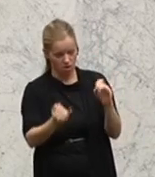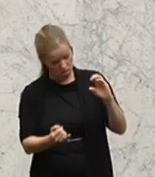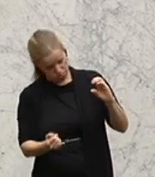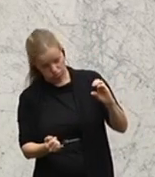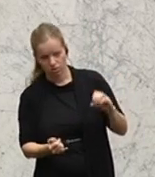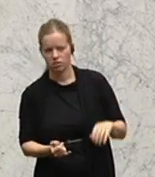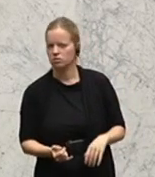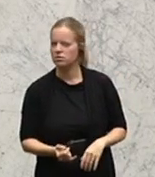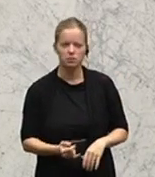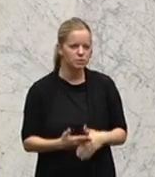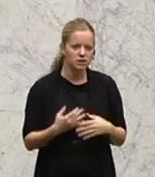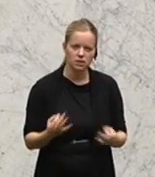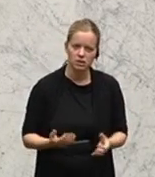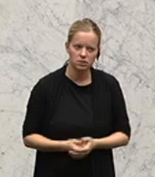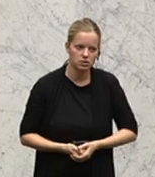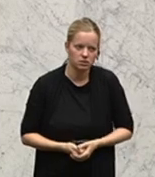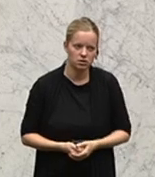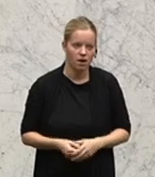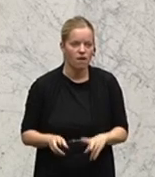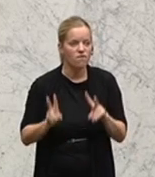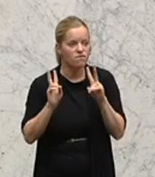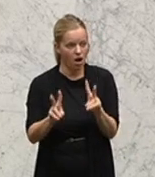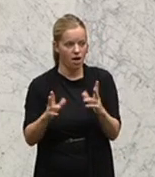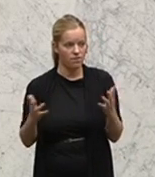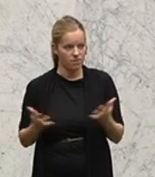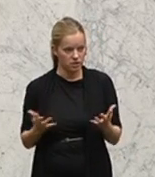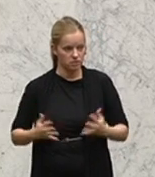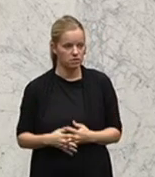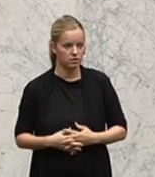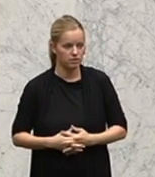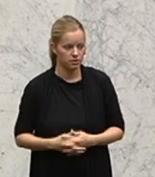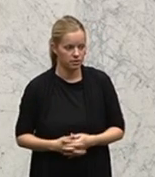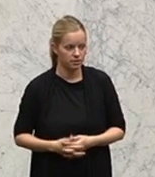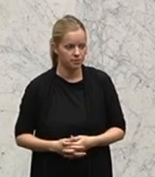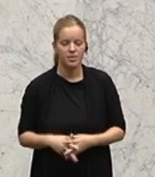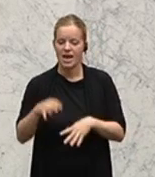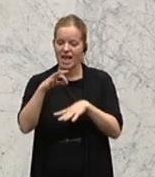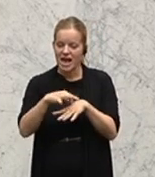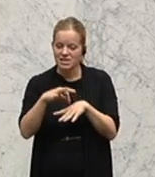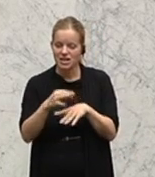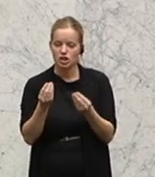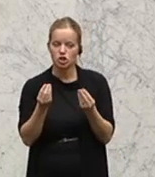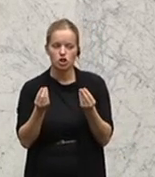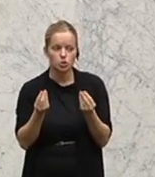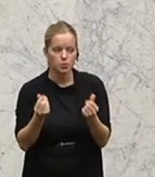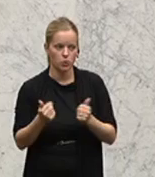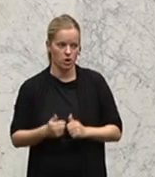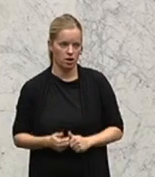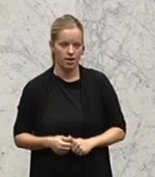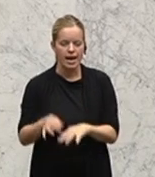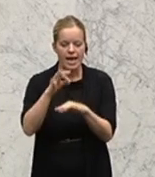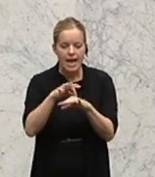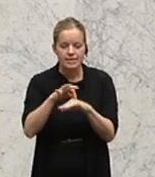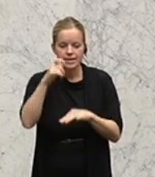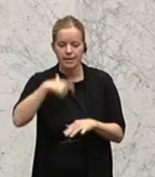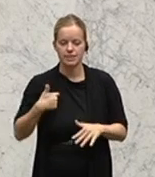Bitte, das bringt uns nicht weiter. Sondern in Wirklichkeit ist das, wenn Sie so wollen, ärztliches Gespür, ärztliche Erfahrung,